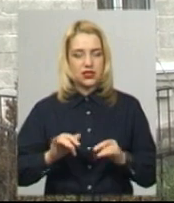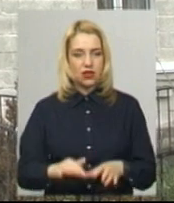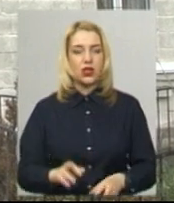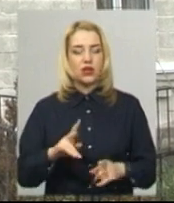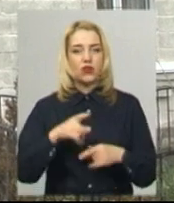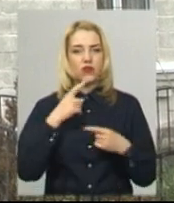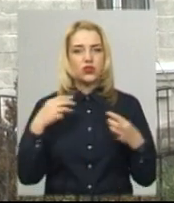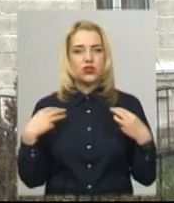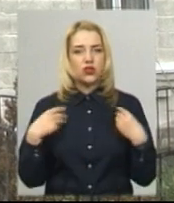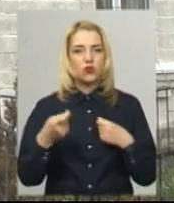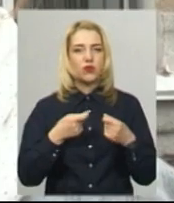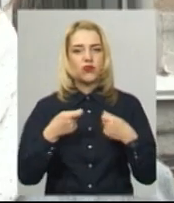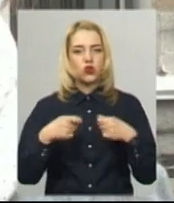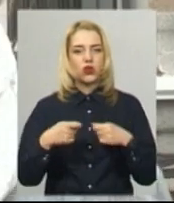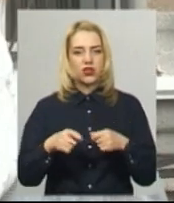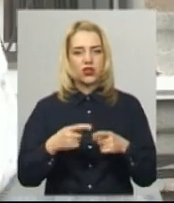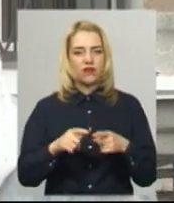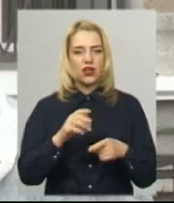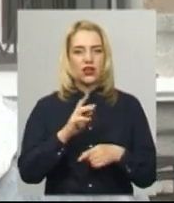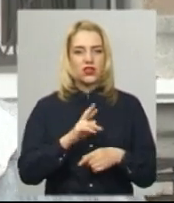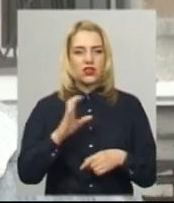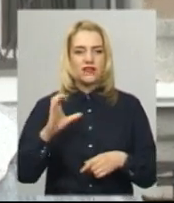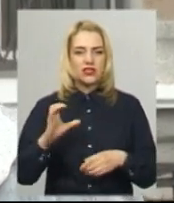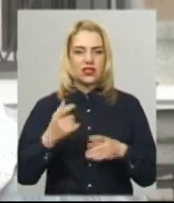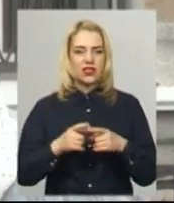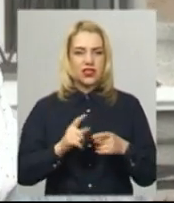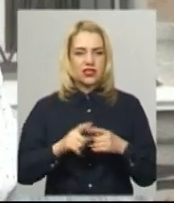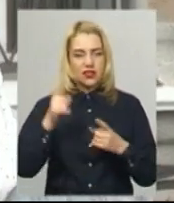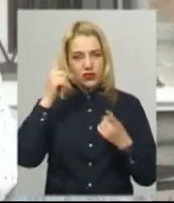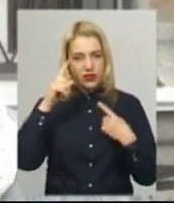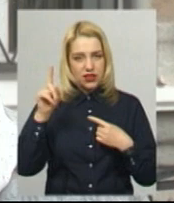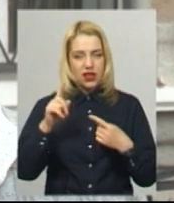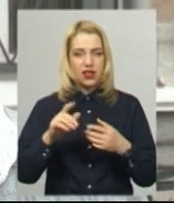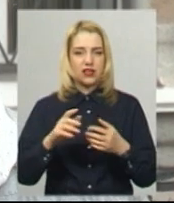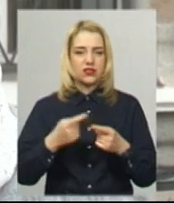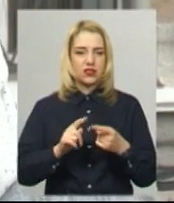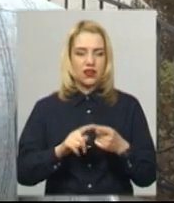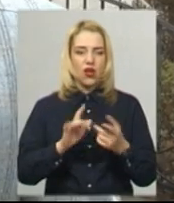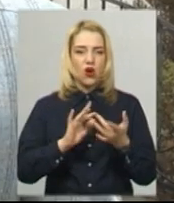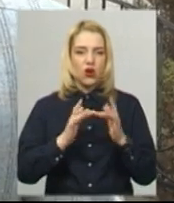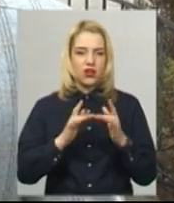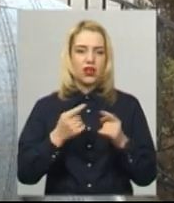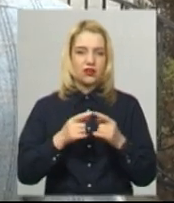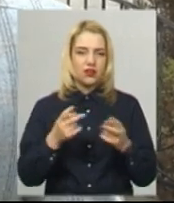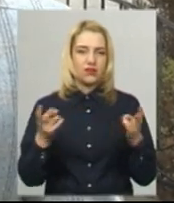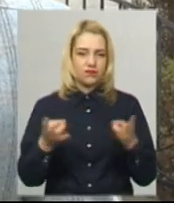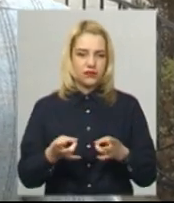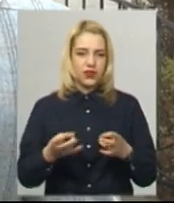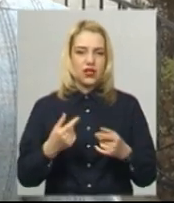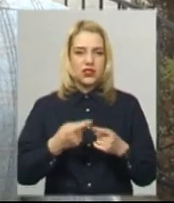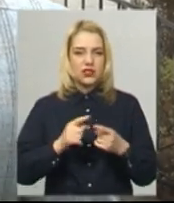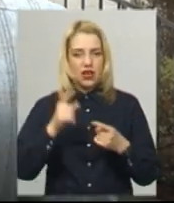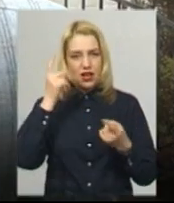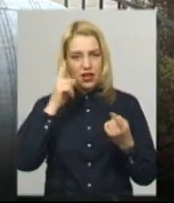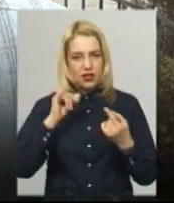говорить начальник управління торгівлі Руслана Сідлецька, ідея виникнення Великоднього ярмарку онлайн була на часі. Так як ця ідея виникла,